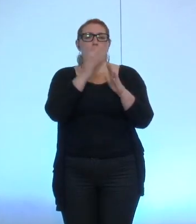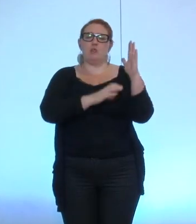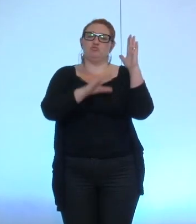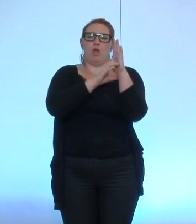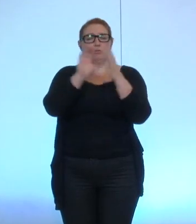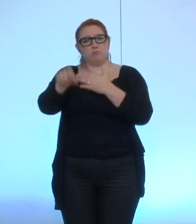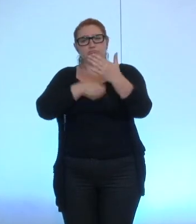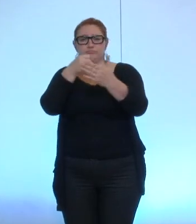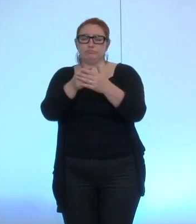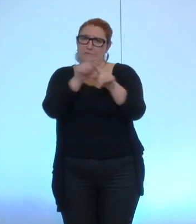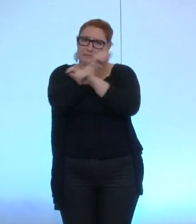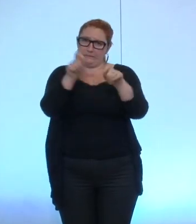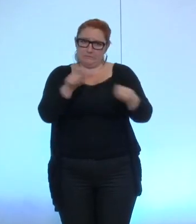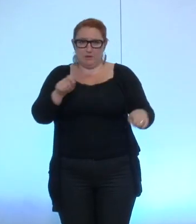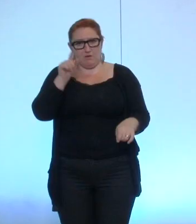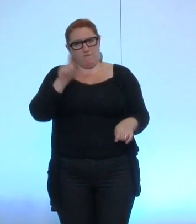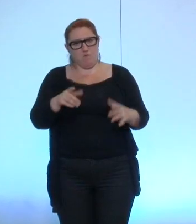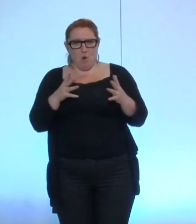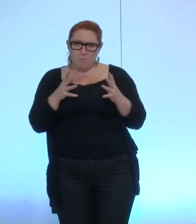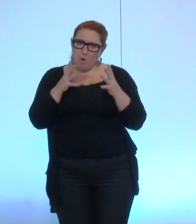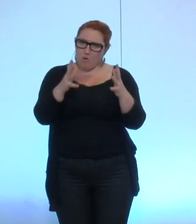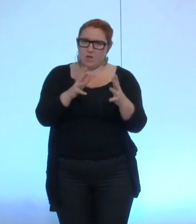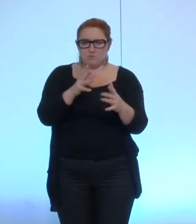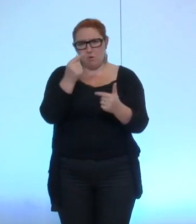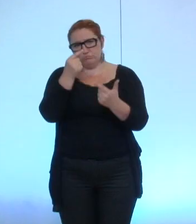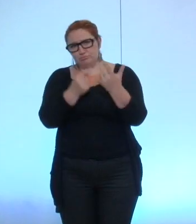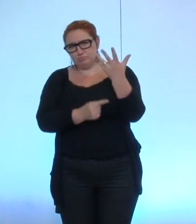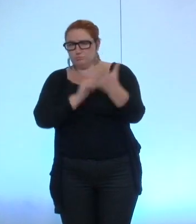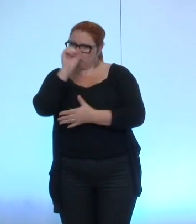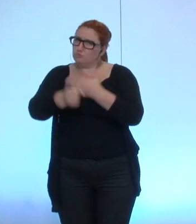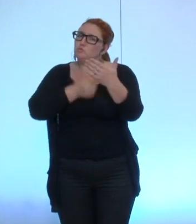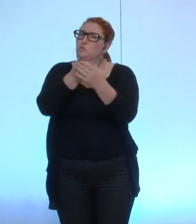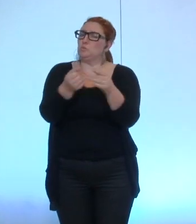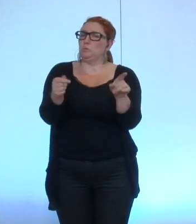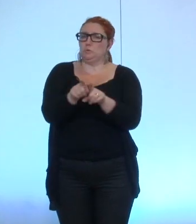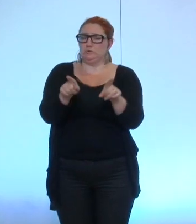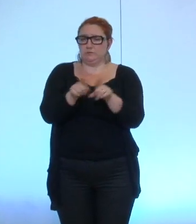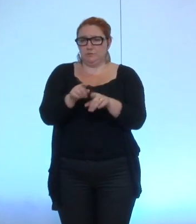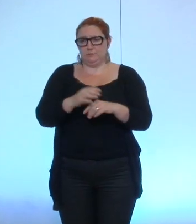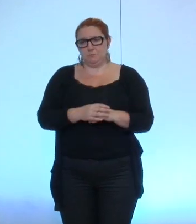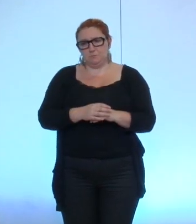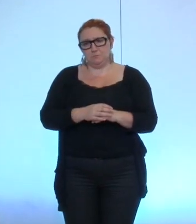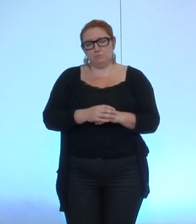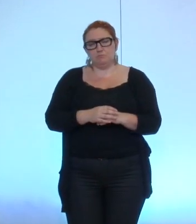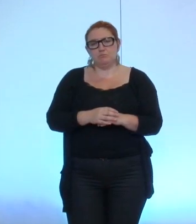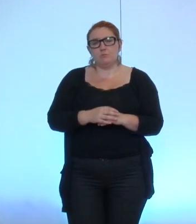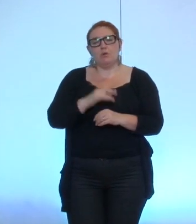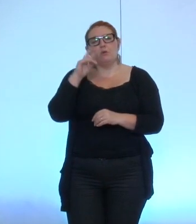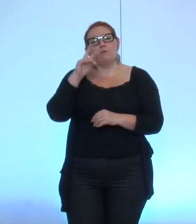quelques engagements à tenir et si on peut reconnaître que sur un certain nombre de points